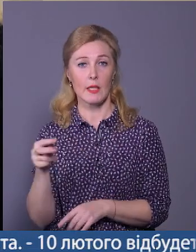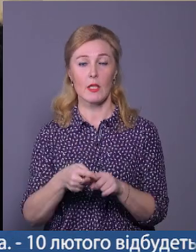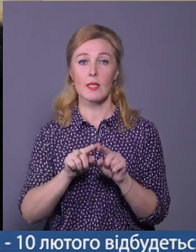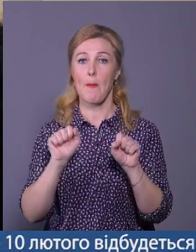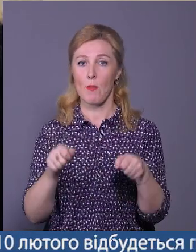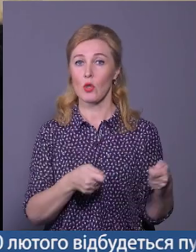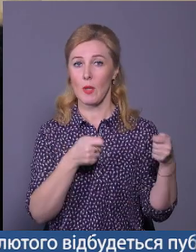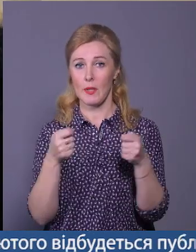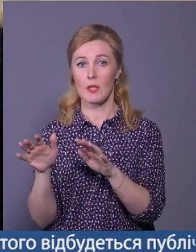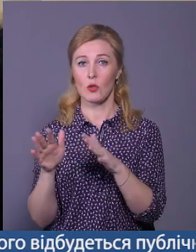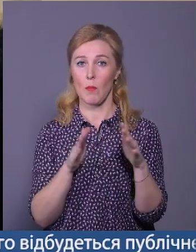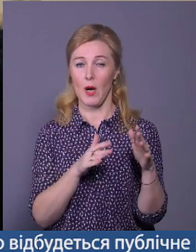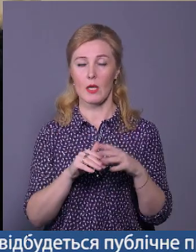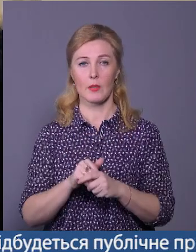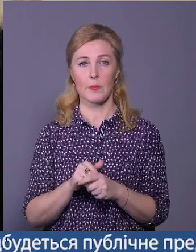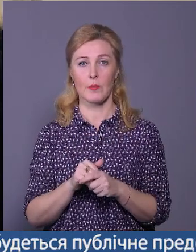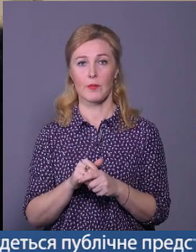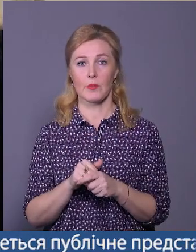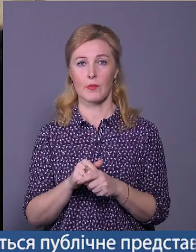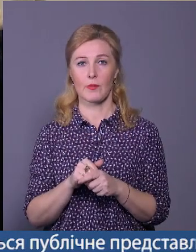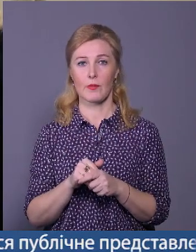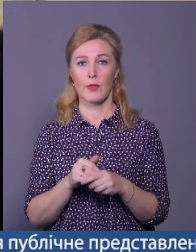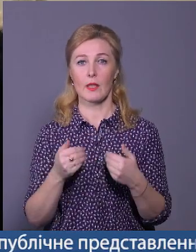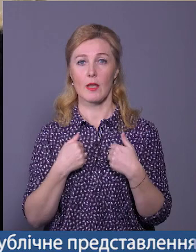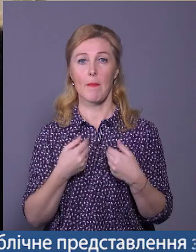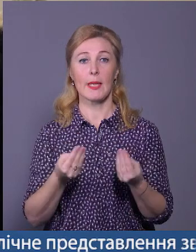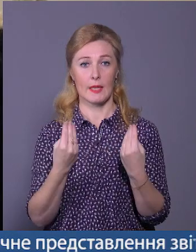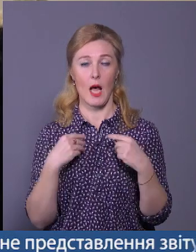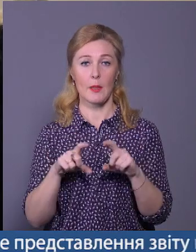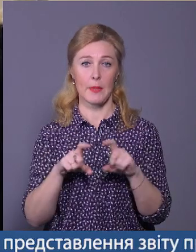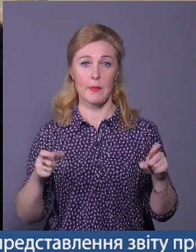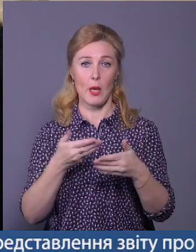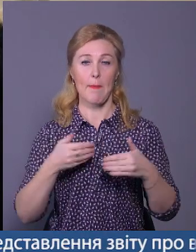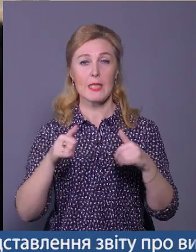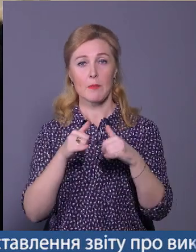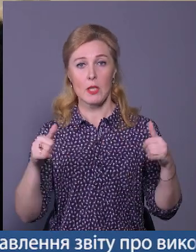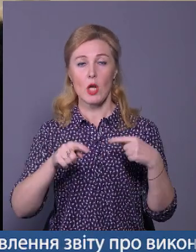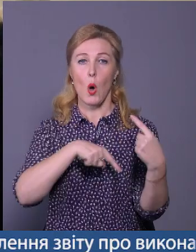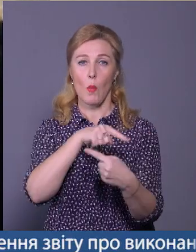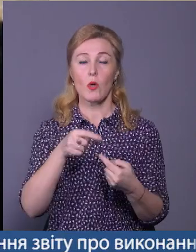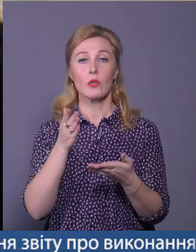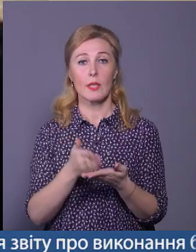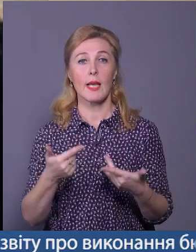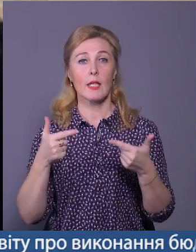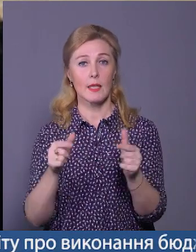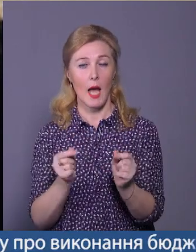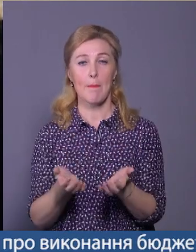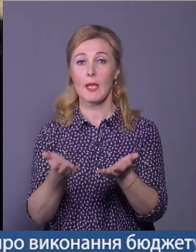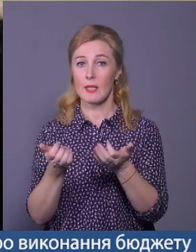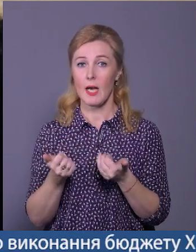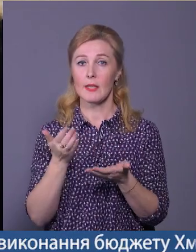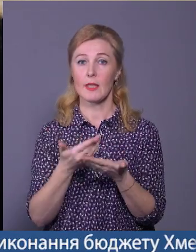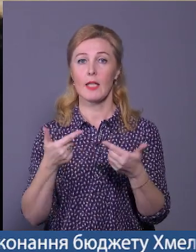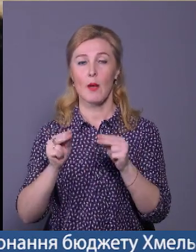принести в дендропарк, територію СТЛ. Бивши сад Вентром, нам тут надали приміщення, ми збільшили обороти. Тому є де прийняти, є де